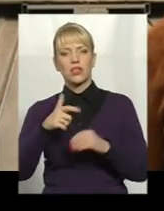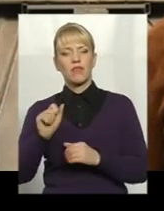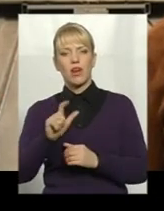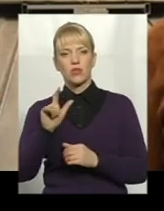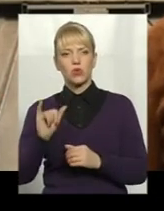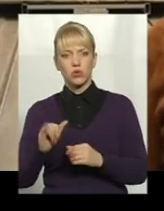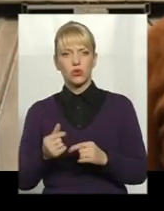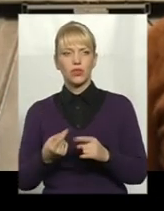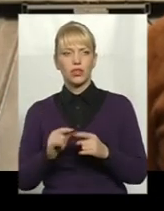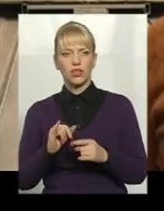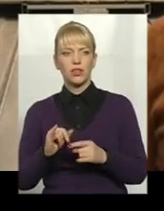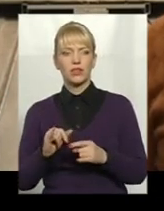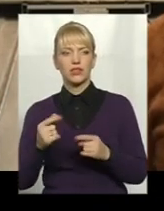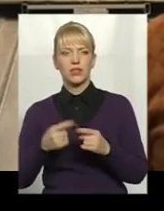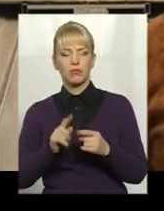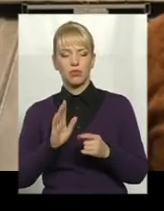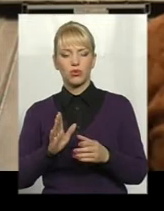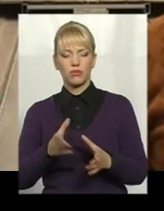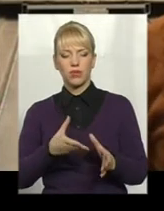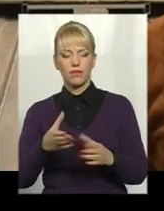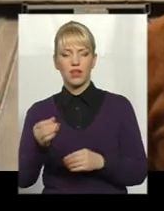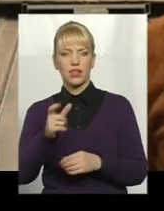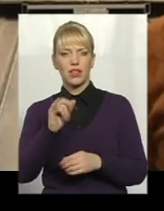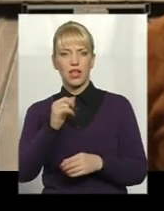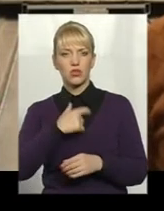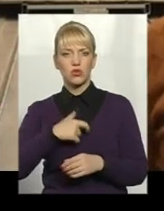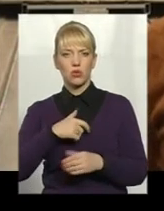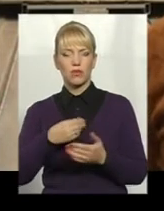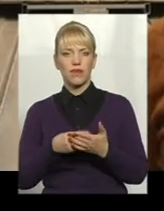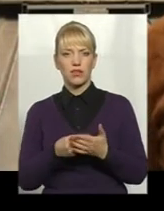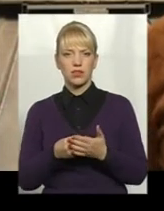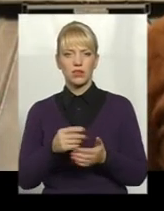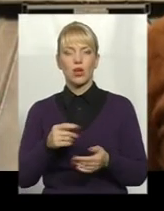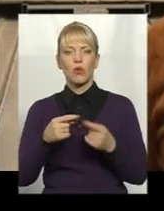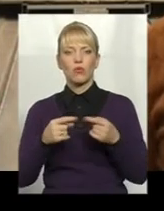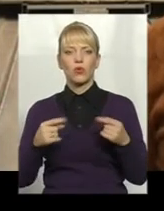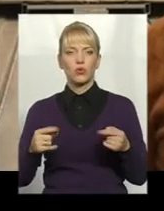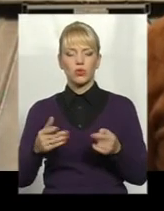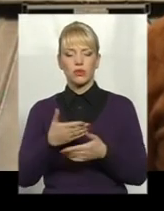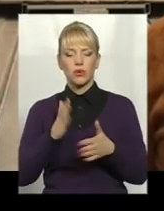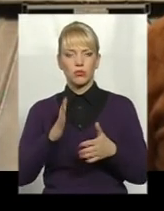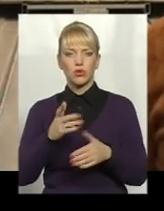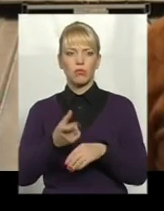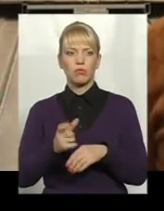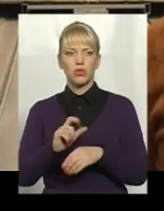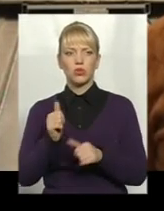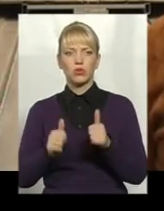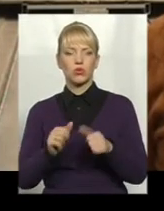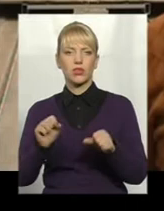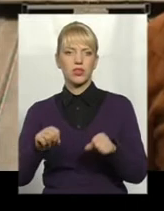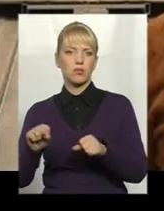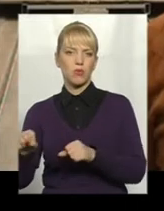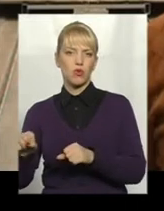Відповідно, це буде впливати на собі вартість продукції. Ми станемо більш конкурентно спроможними.